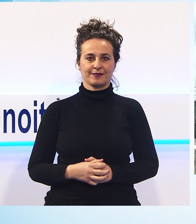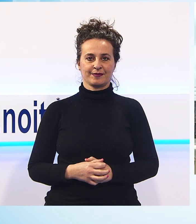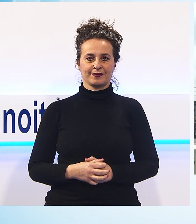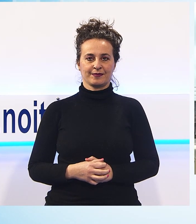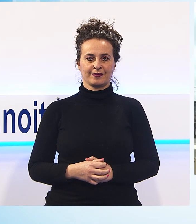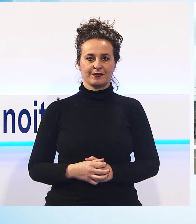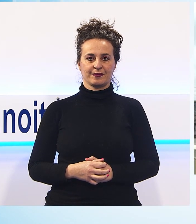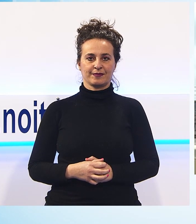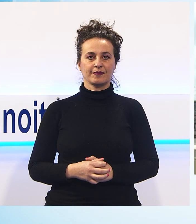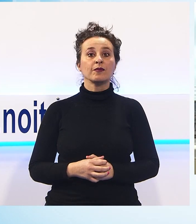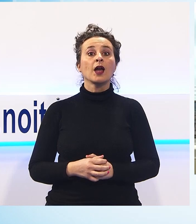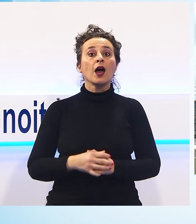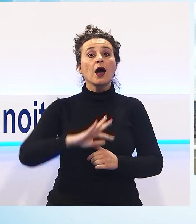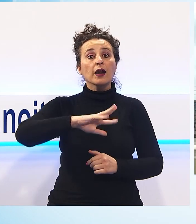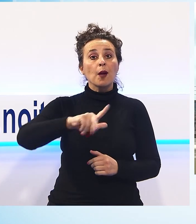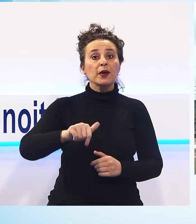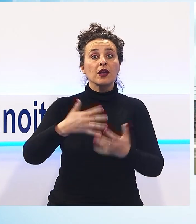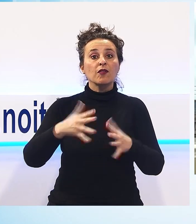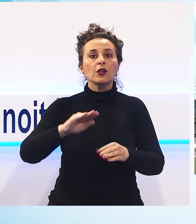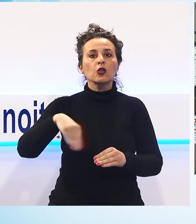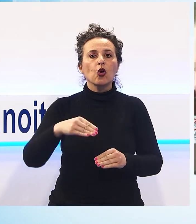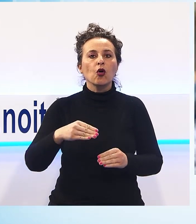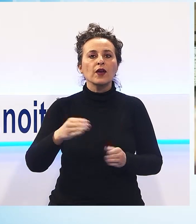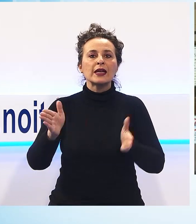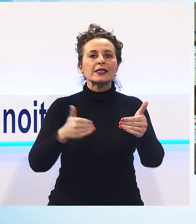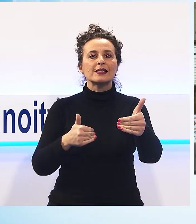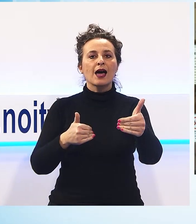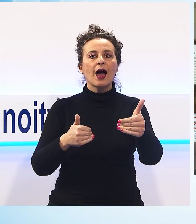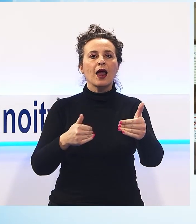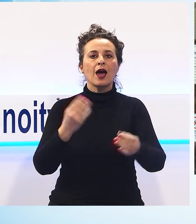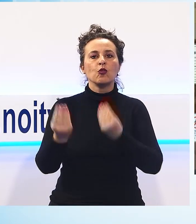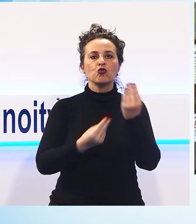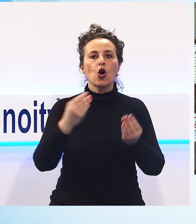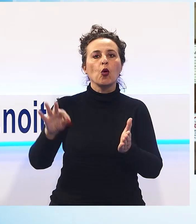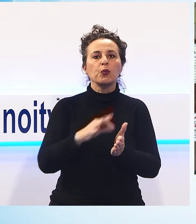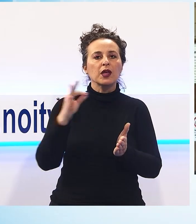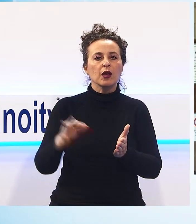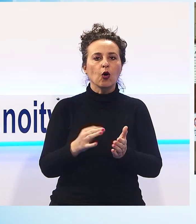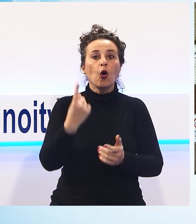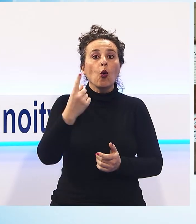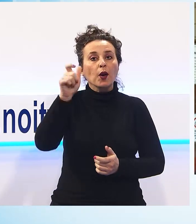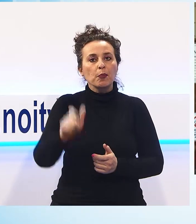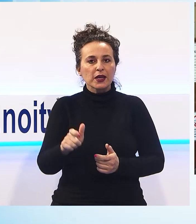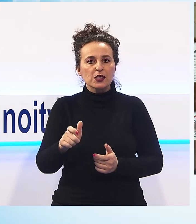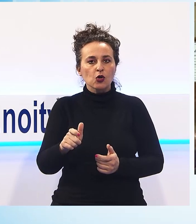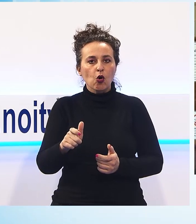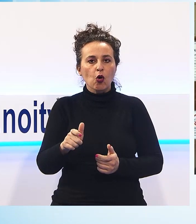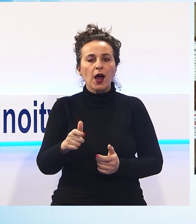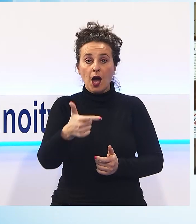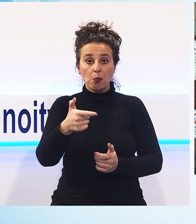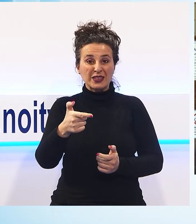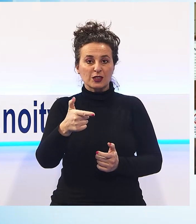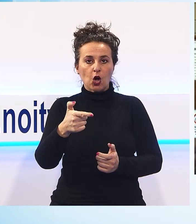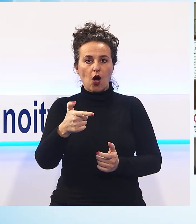Rappina il bingo e fugge in bici, rapina nella sala bingo cristallo a Lido di Camaiore, un bandito solitario ha minacciato il cassiere con una